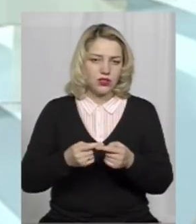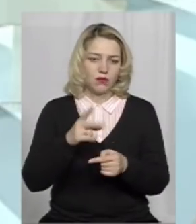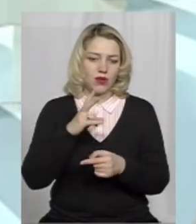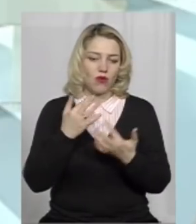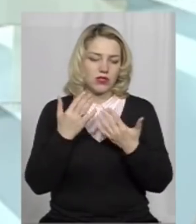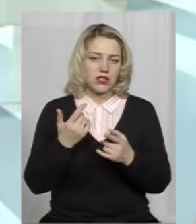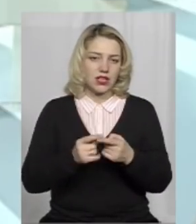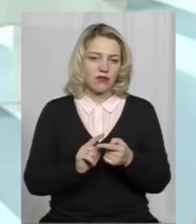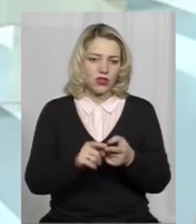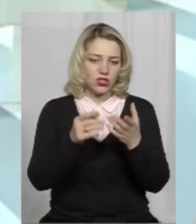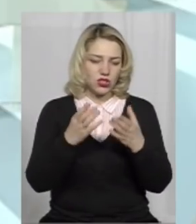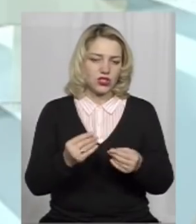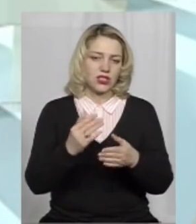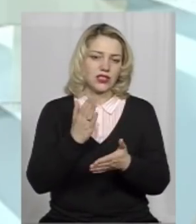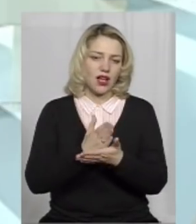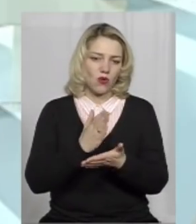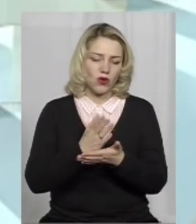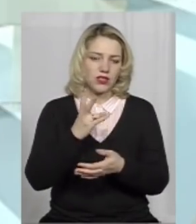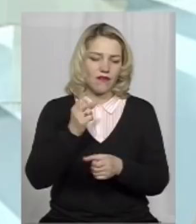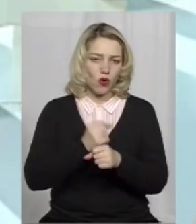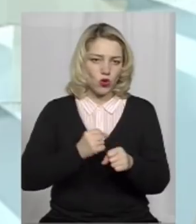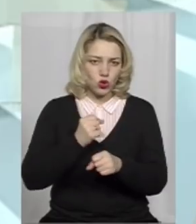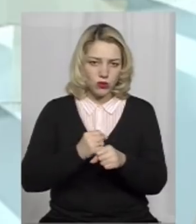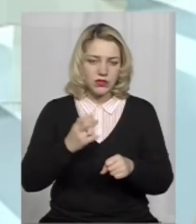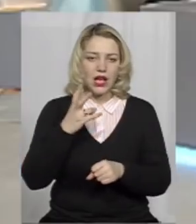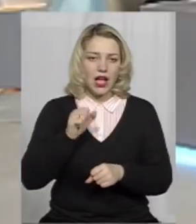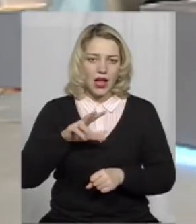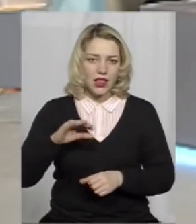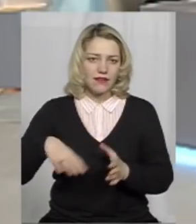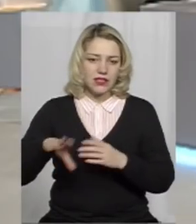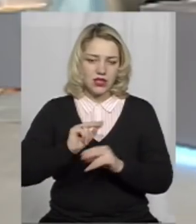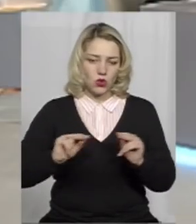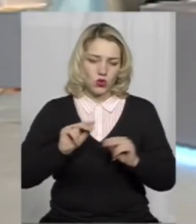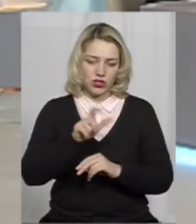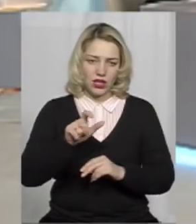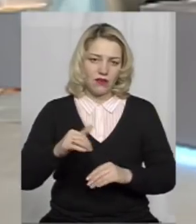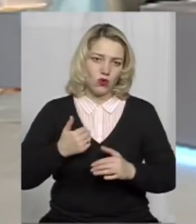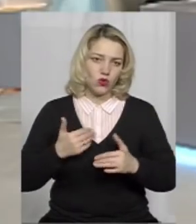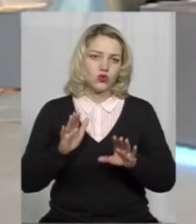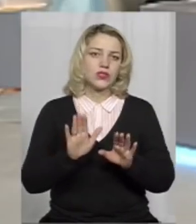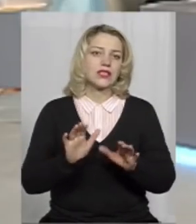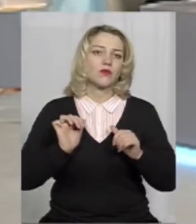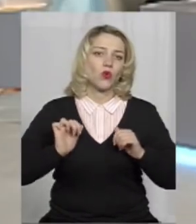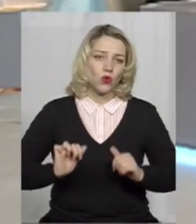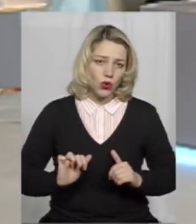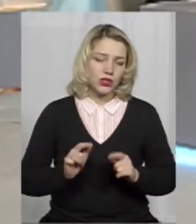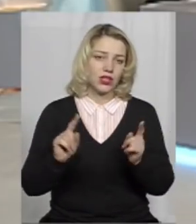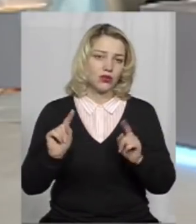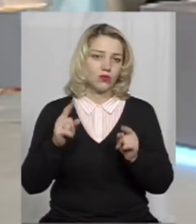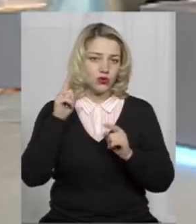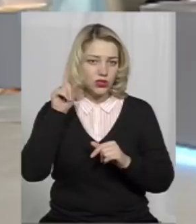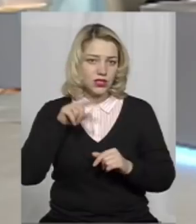вони зараз знаходяться в розробці, але хочу абсолютно всіх вчителів заспокоївати. Тому що, знаєте,